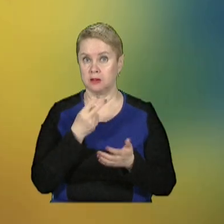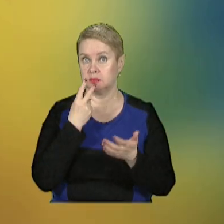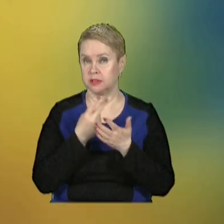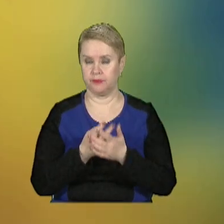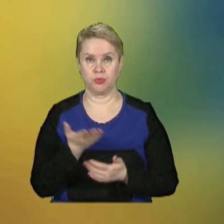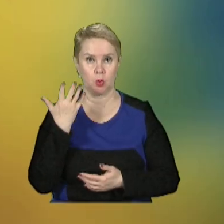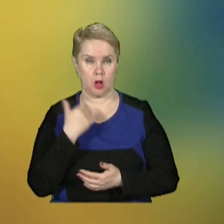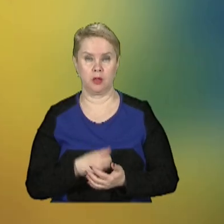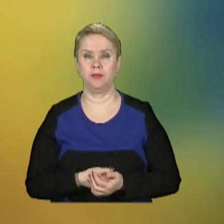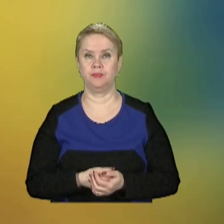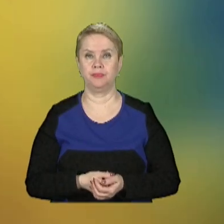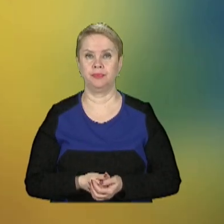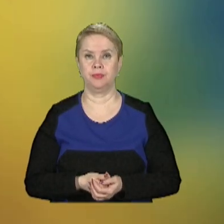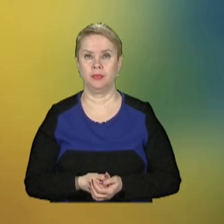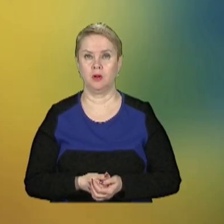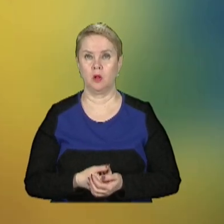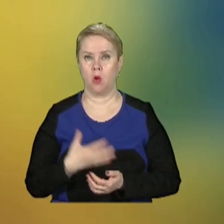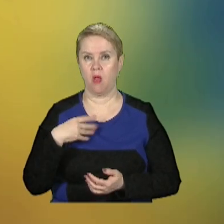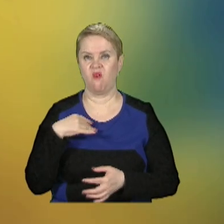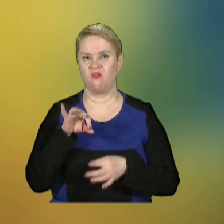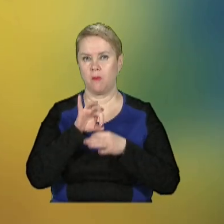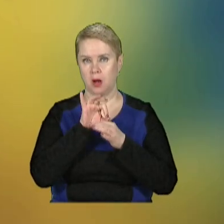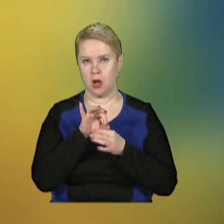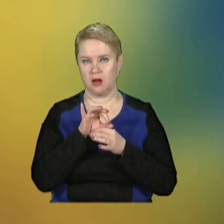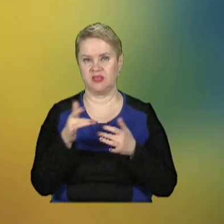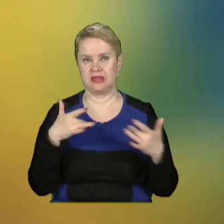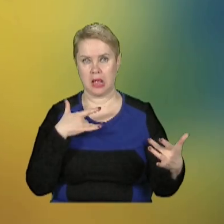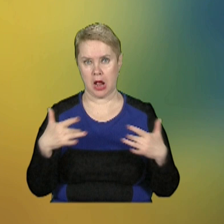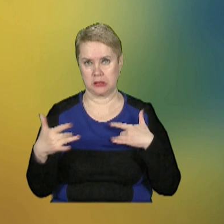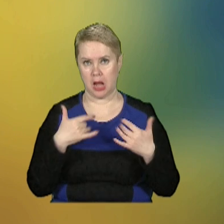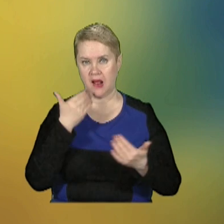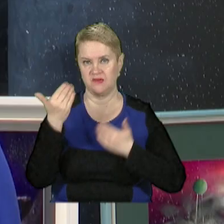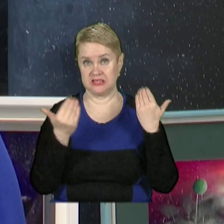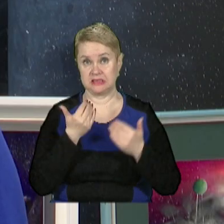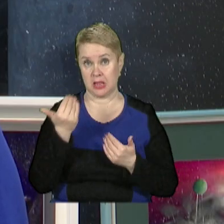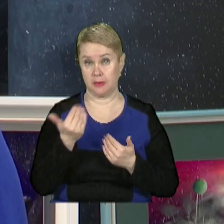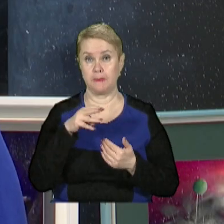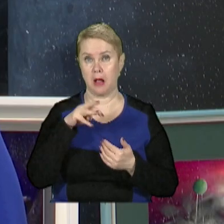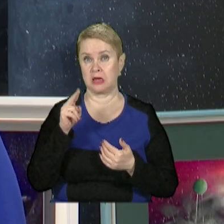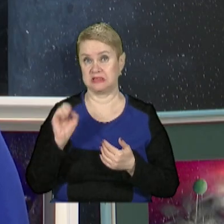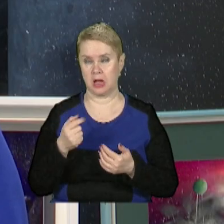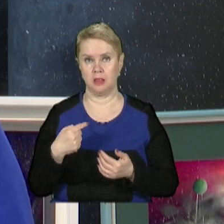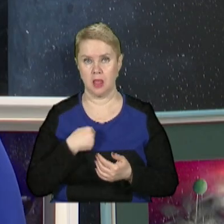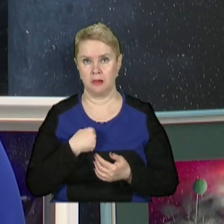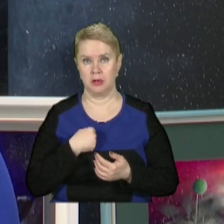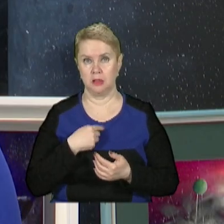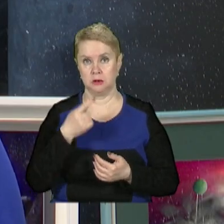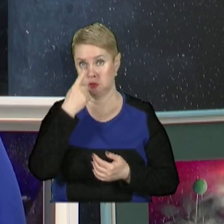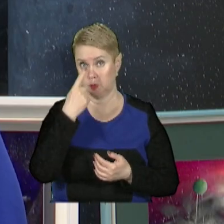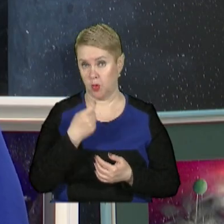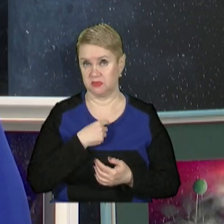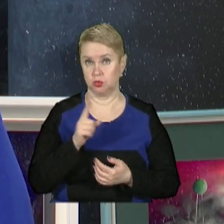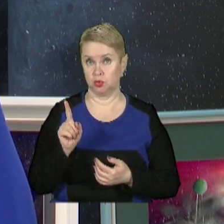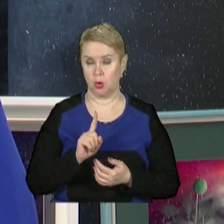Коли у Львові проводилася в театрі виставка Макса, нам сповістили,